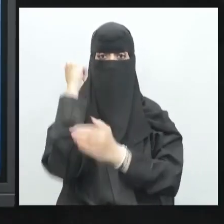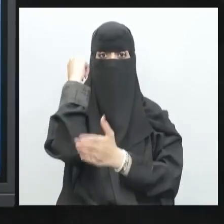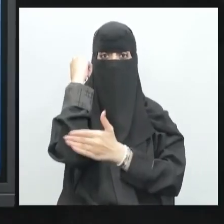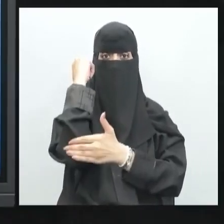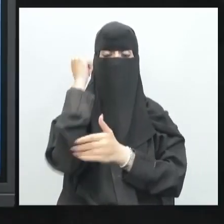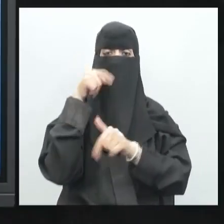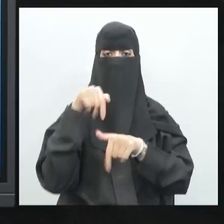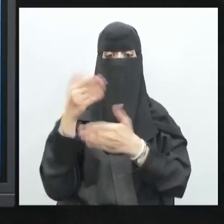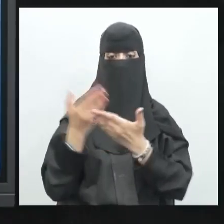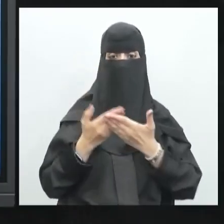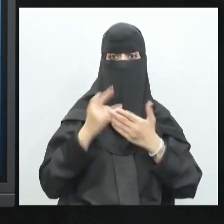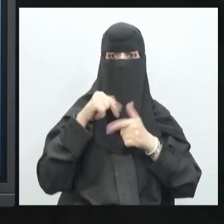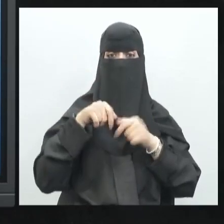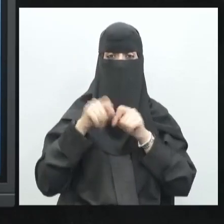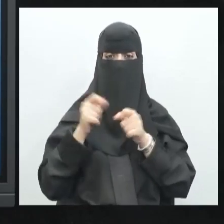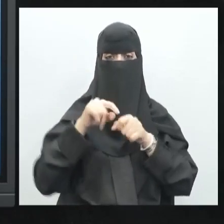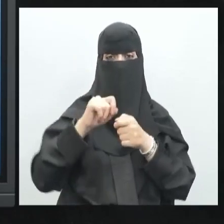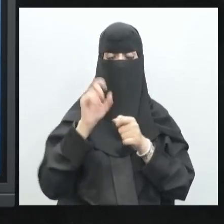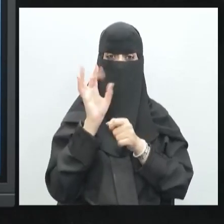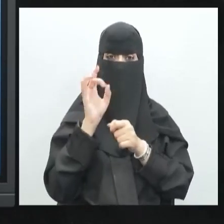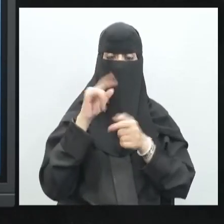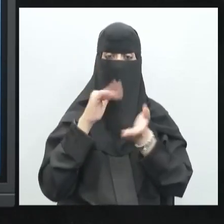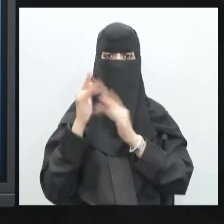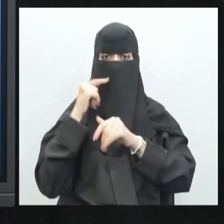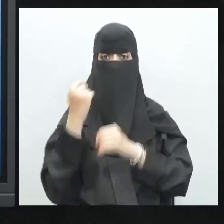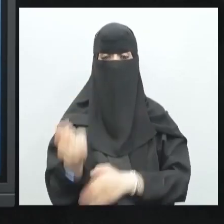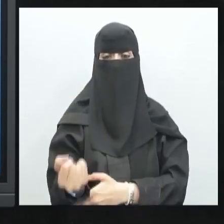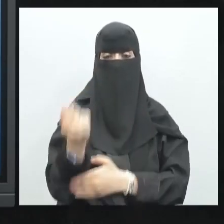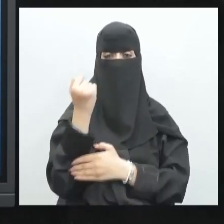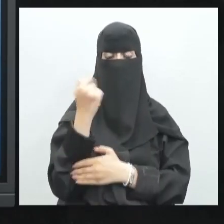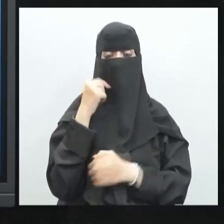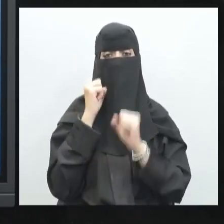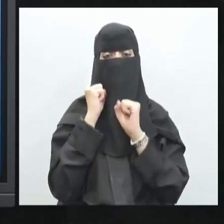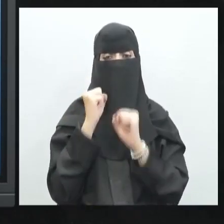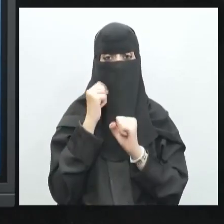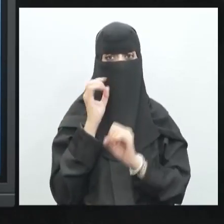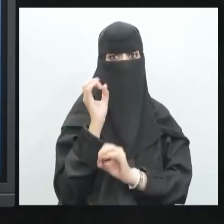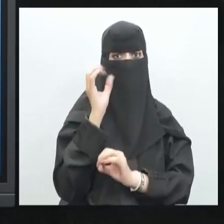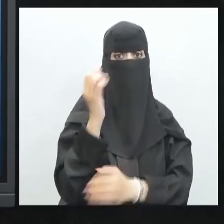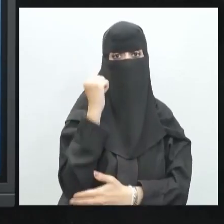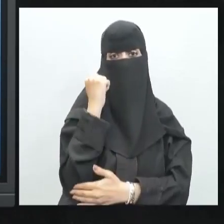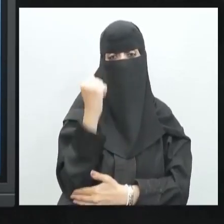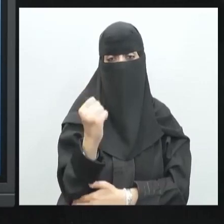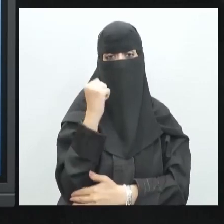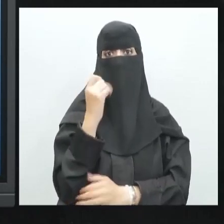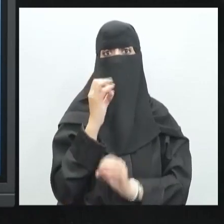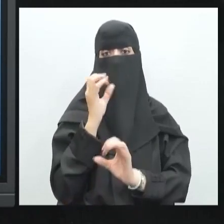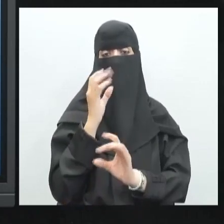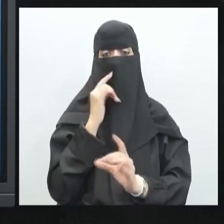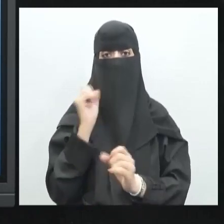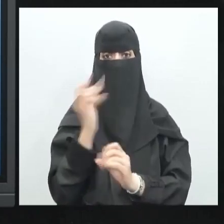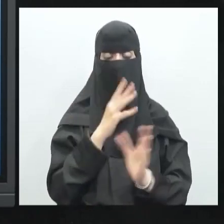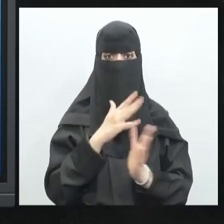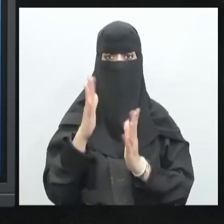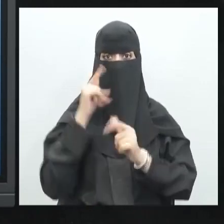هذا الغضروف قد يتعرض لالتهاب تصبح حركة هذا المنطقة أو عند تحريك هذه المنطقة تتسبب